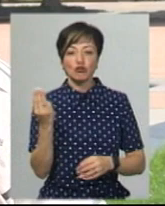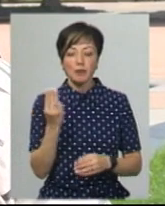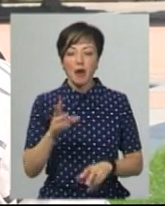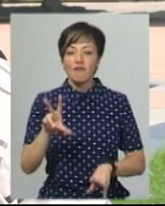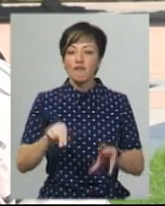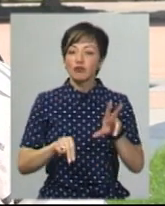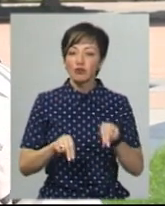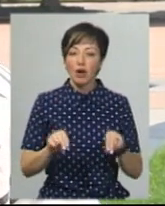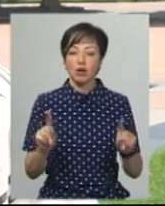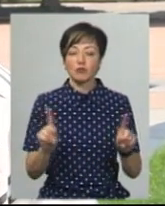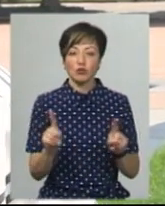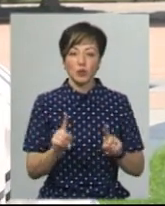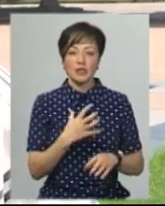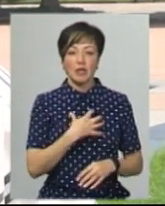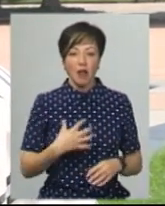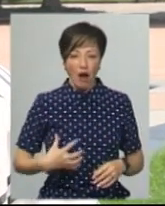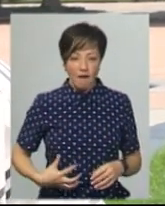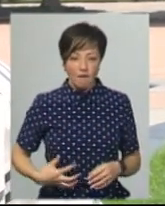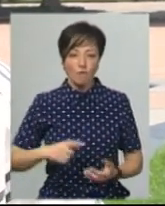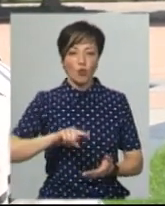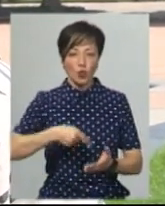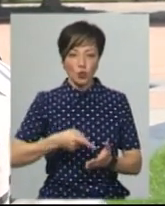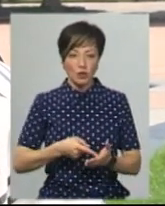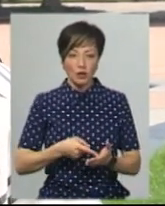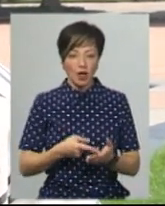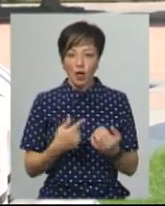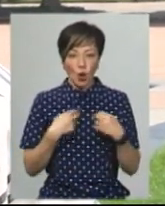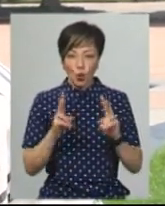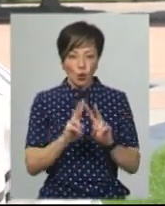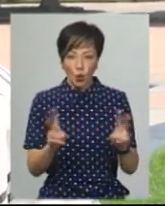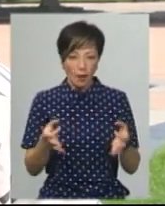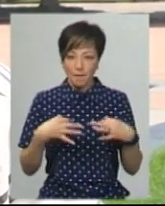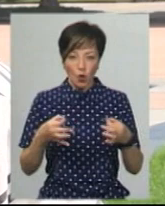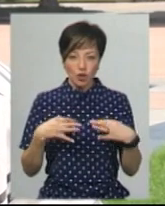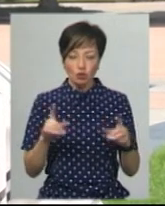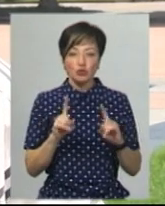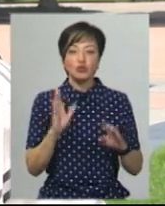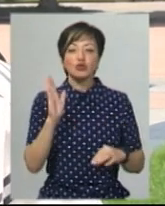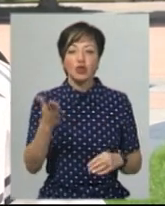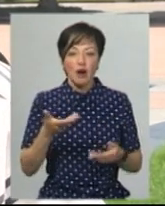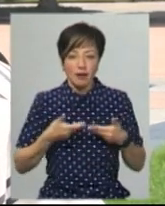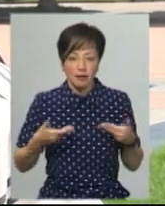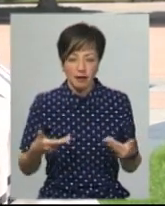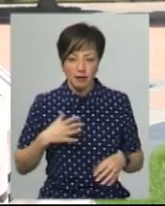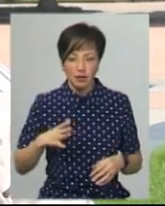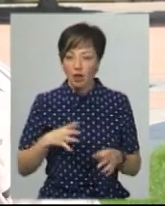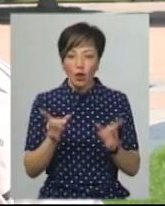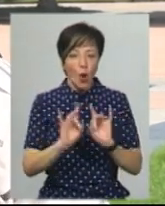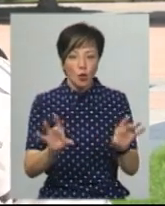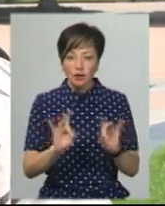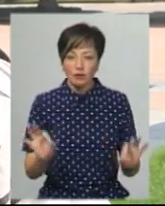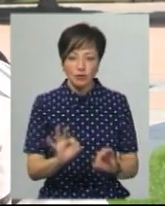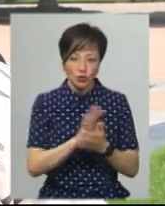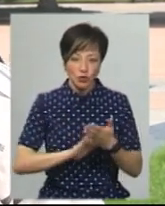Вважаємо, що нам ніхто не пояснив, що нас чекає, ніхто людям не розказав.